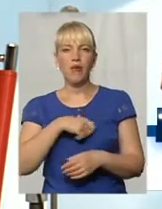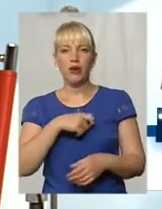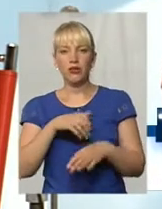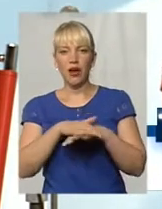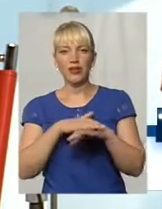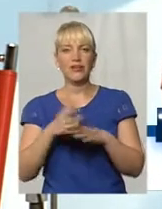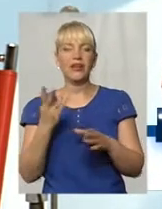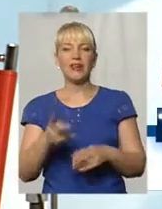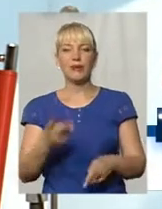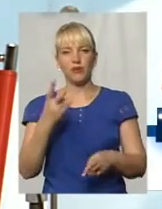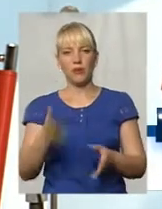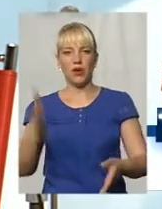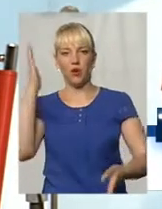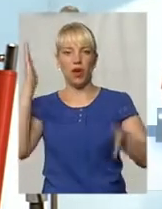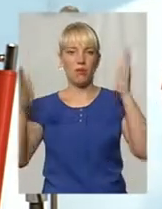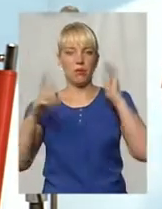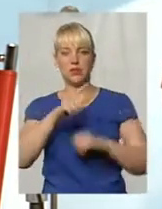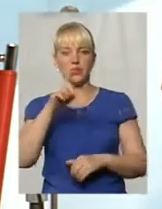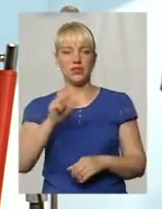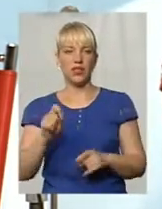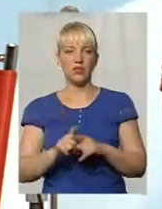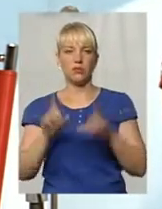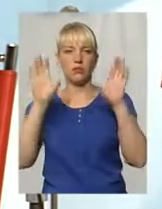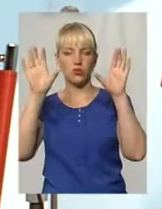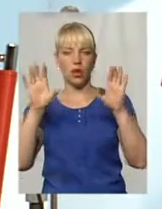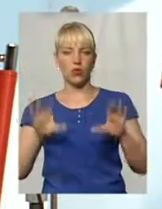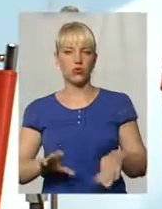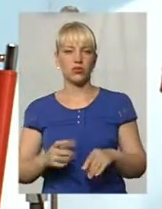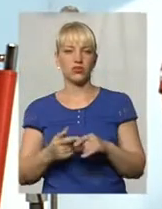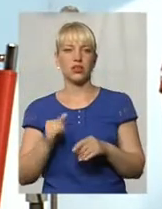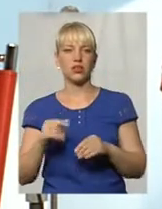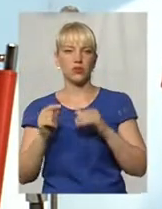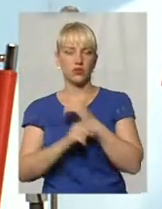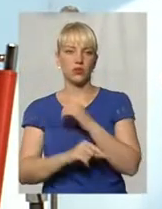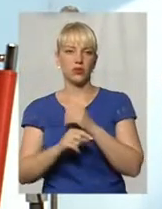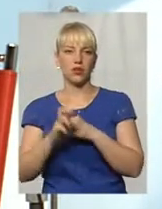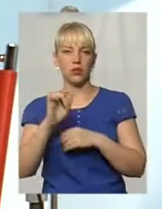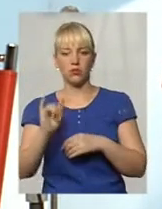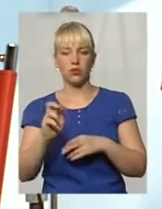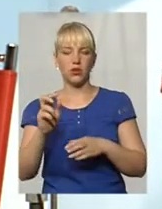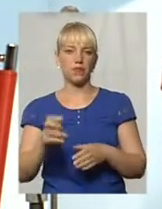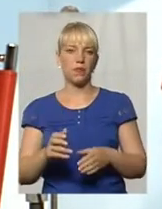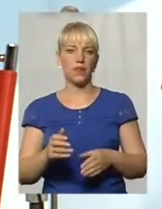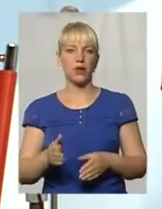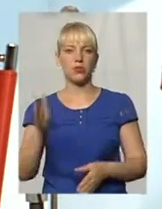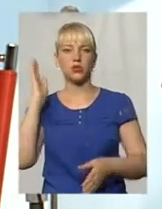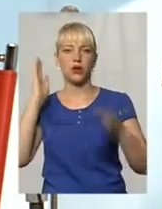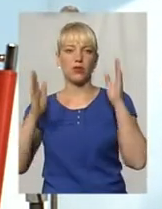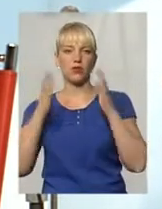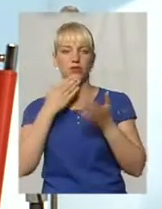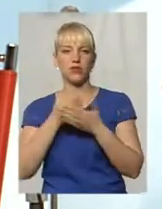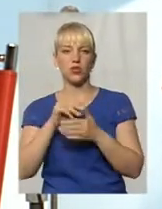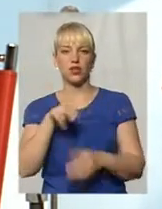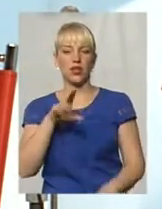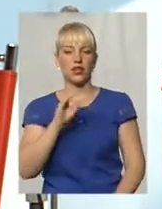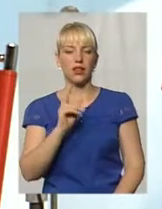обома руками запроголосували за узаконення і навіть узаконили би свої електронні декларації, які до цього часу, до речі, на ЗАК